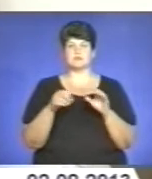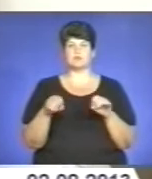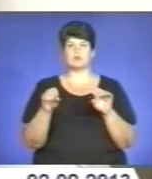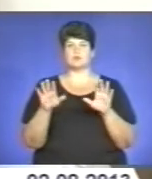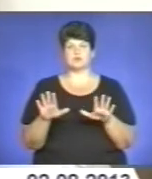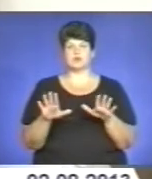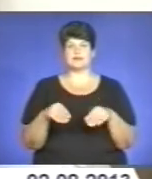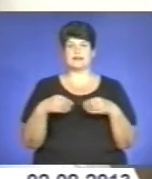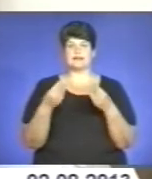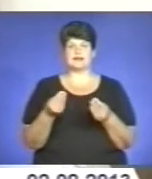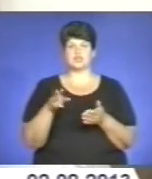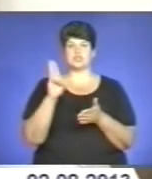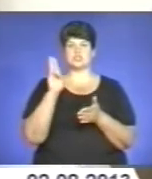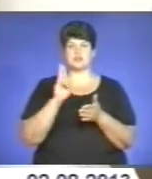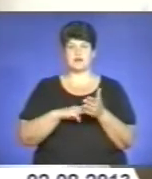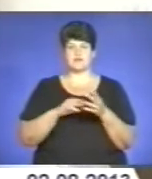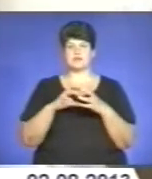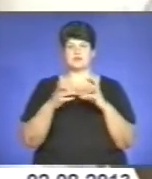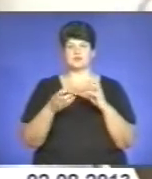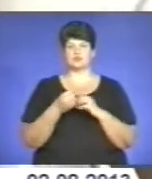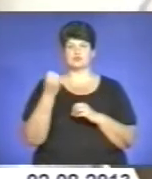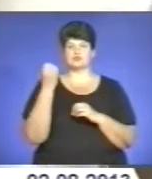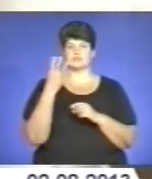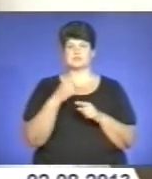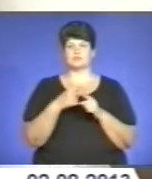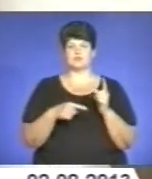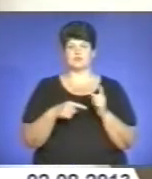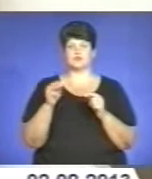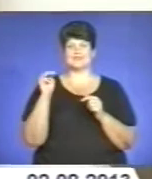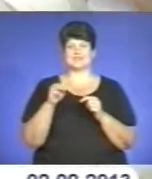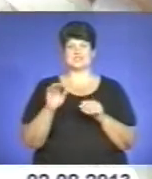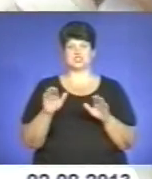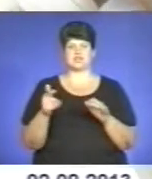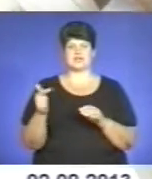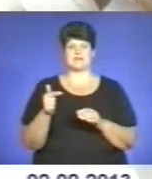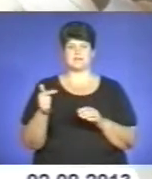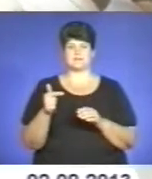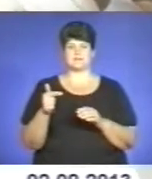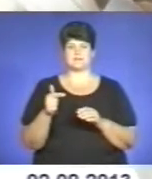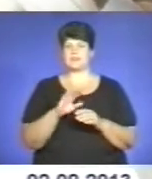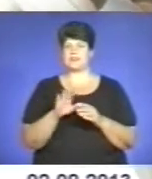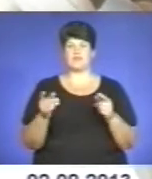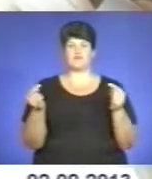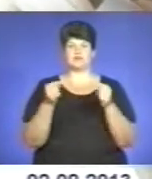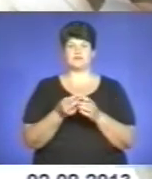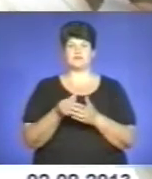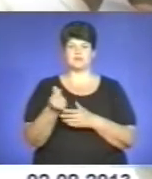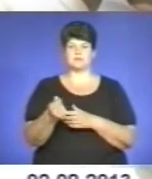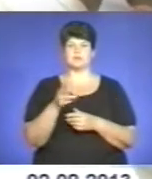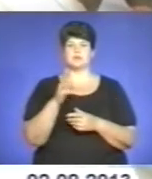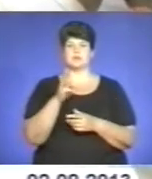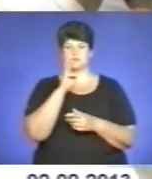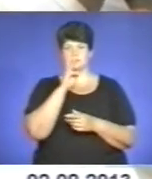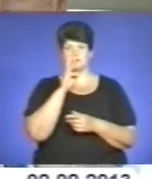з накладанням штрафів на суму 14,5 тисяч гривень. Нерегулярність виплати та заборгованість